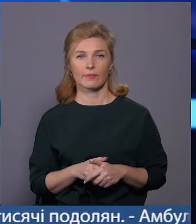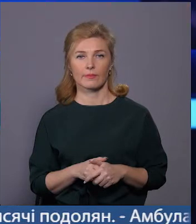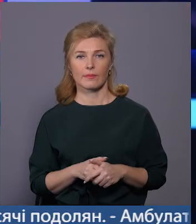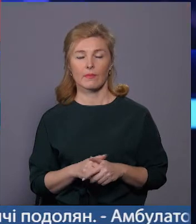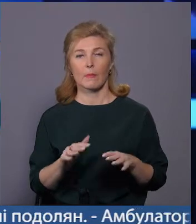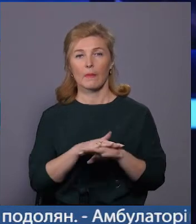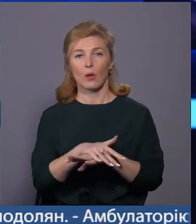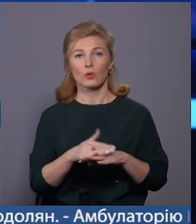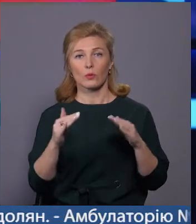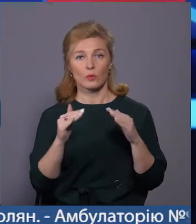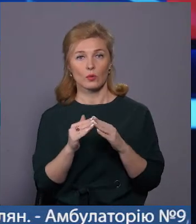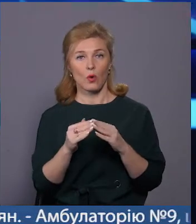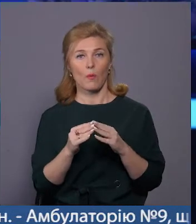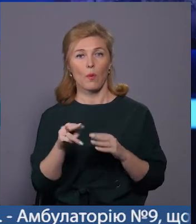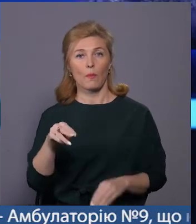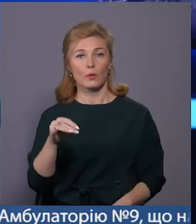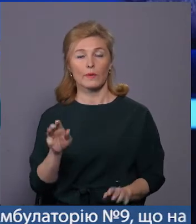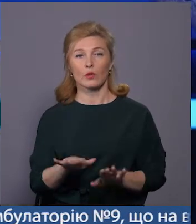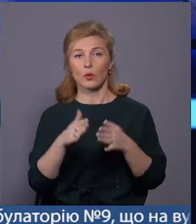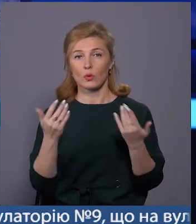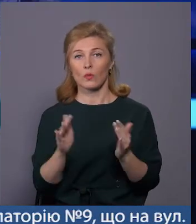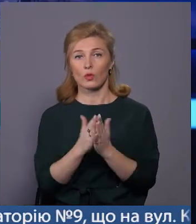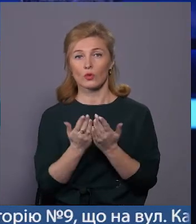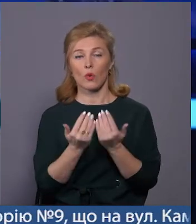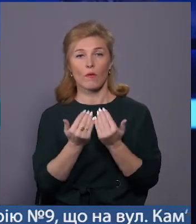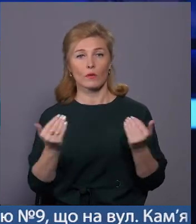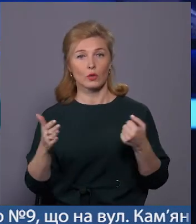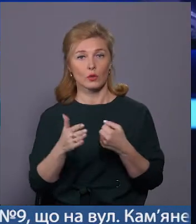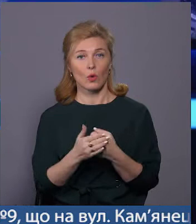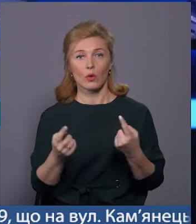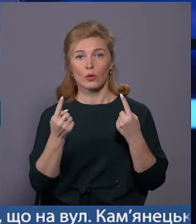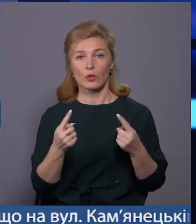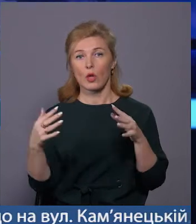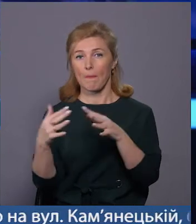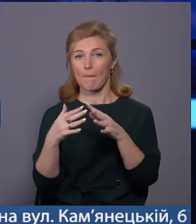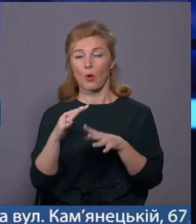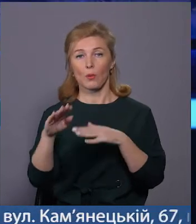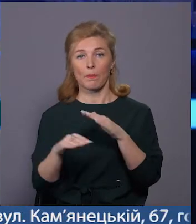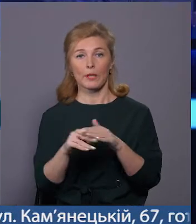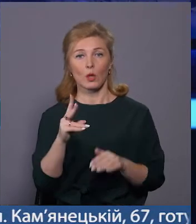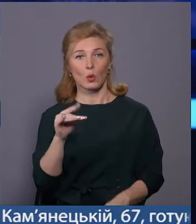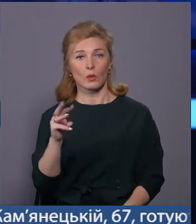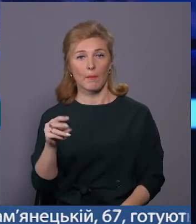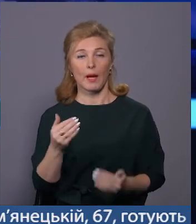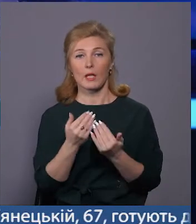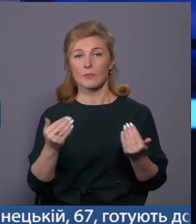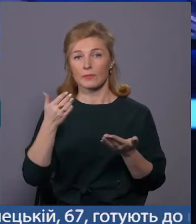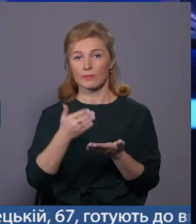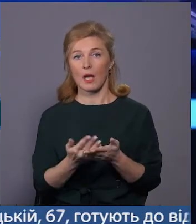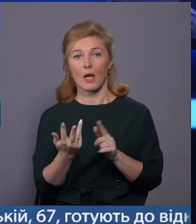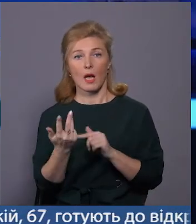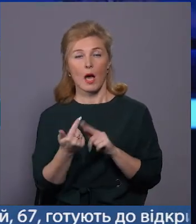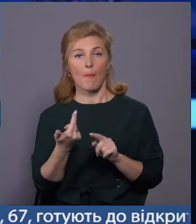У Народному домі просвіти розгорнули книжкову виставку до річниці бою під Крутами. Експозиція налічує понад